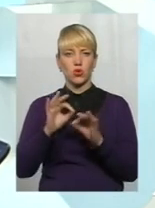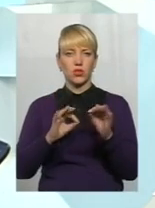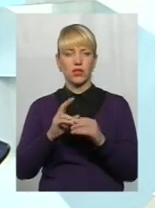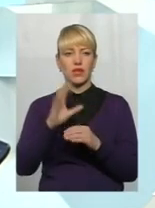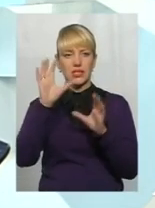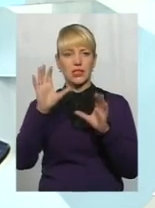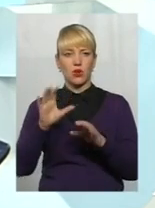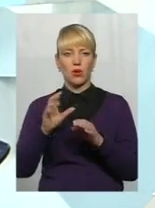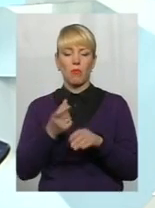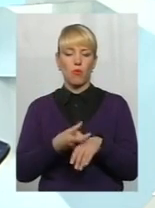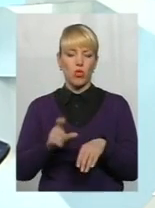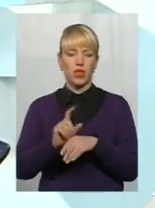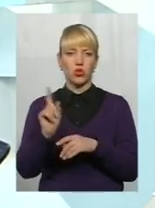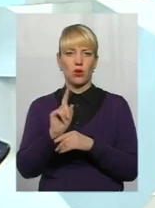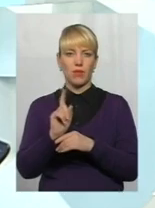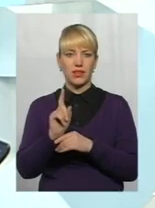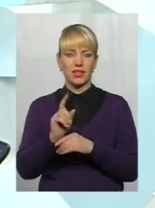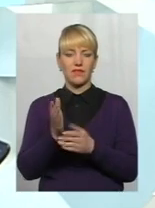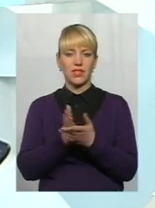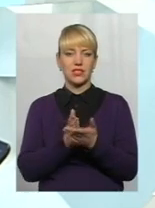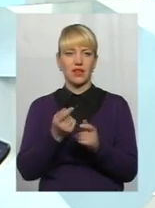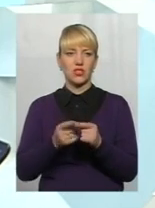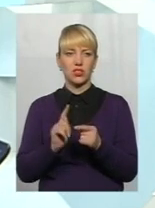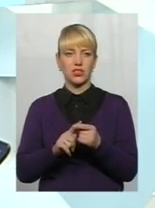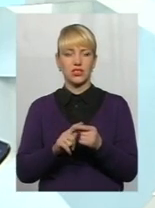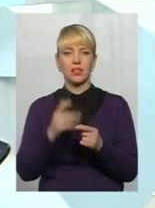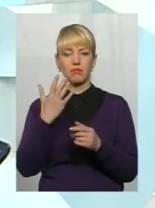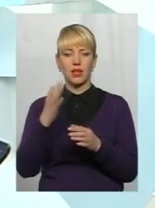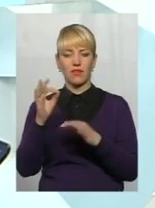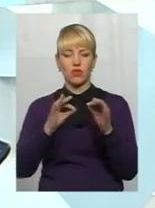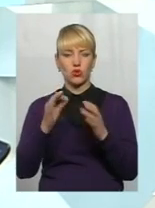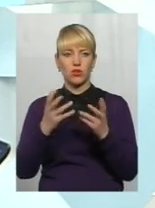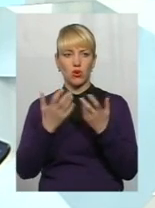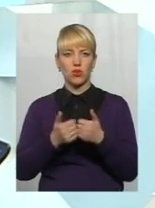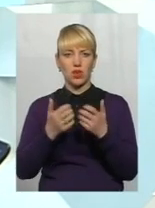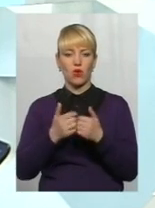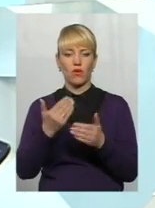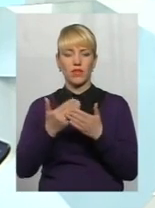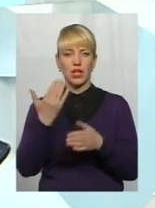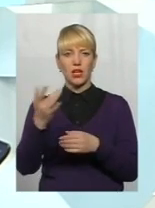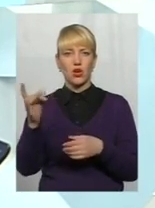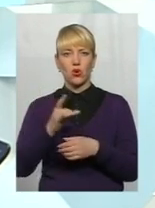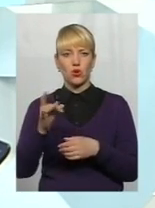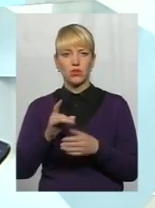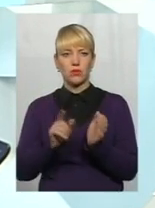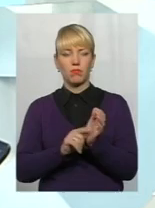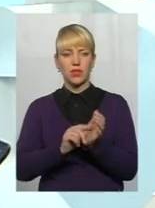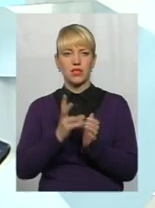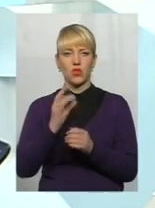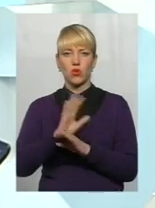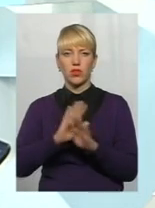понаднормативний стаж. І ці 5% розраховуються від їх розміру пенсії, але не